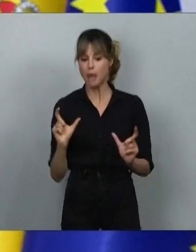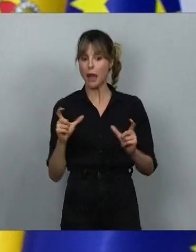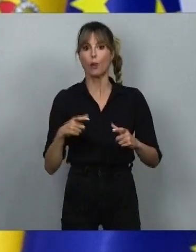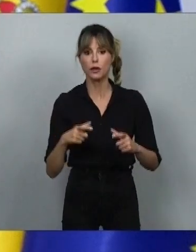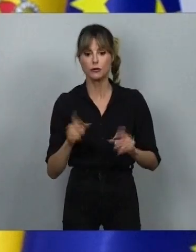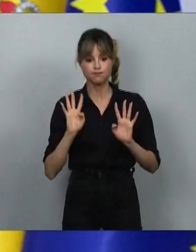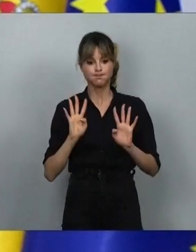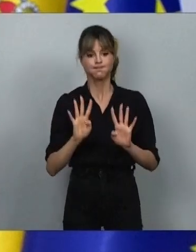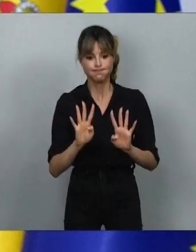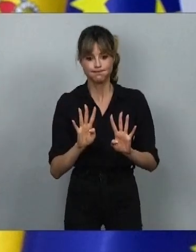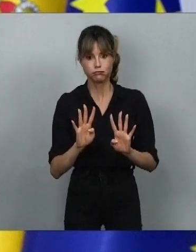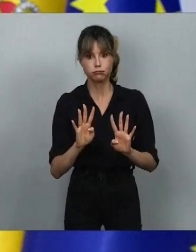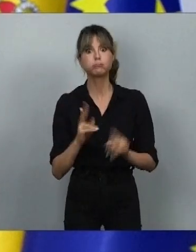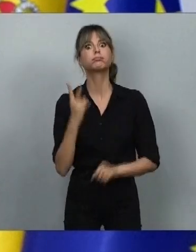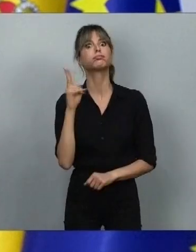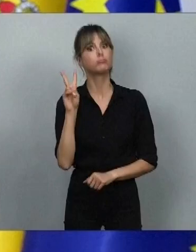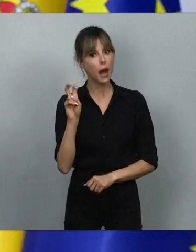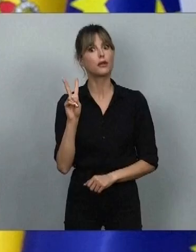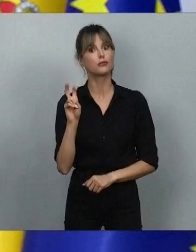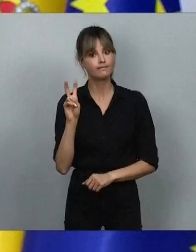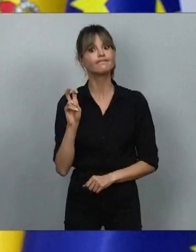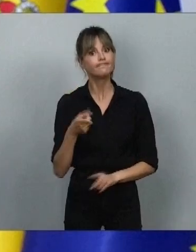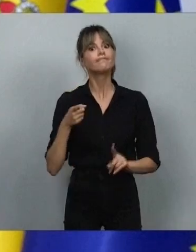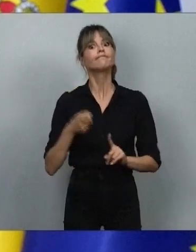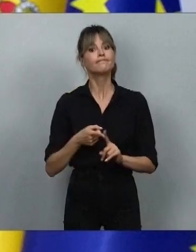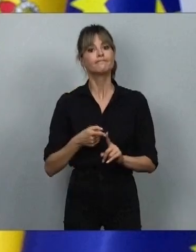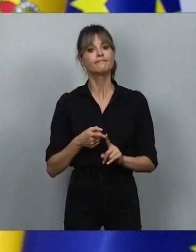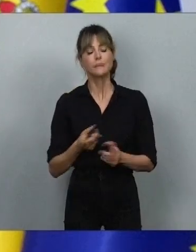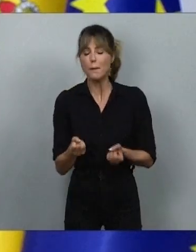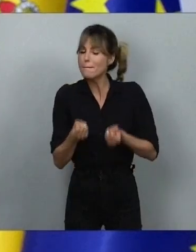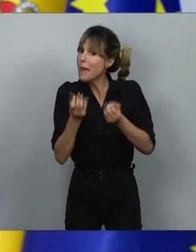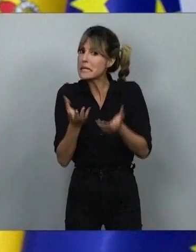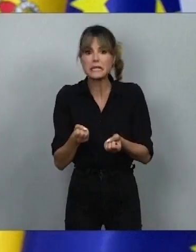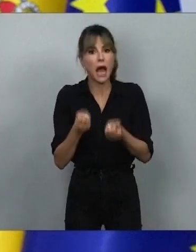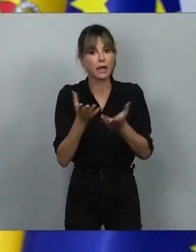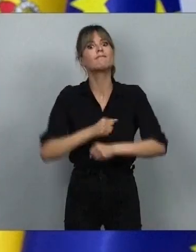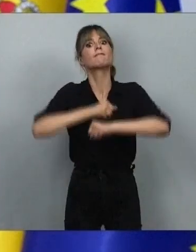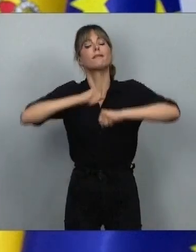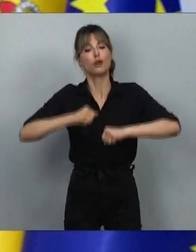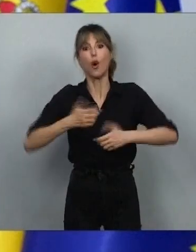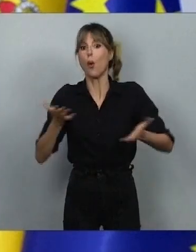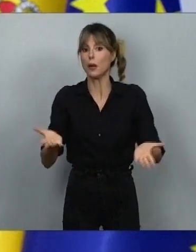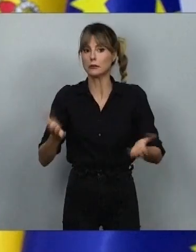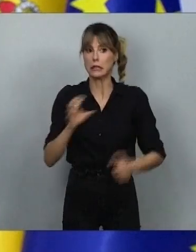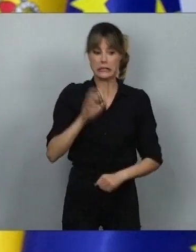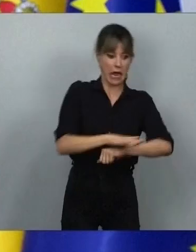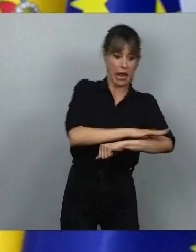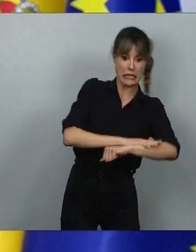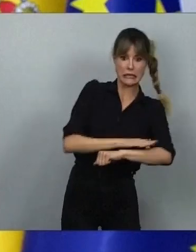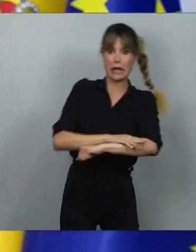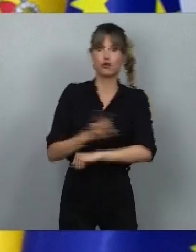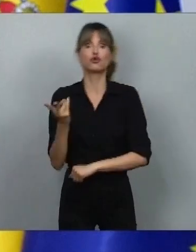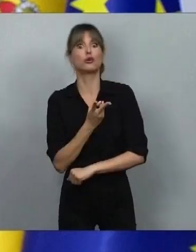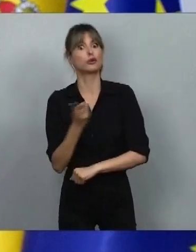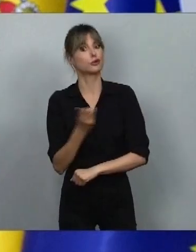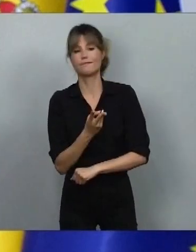مدريد بين المجموعة العربية الإسلامية للاتصال والبلدان الأوروبية والتي اعترفت